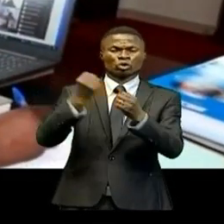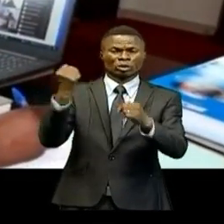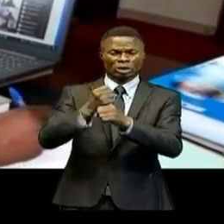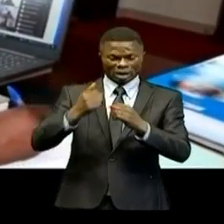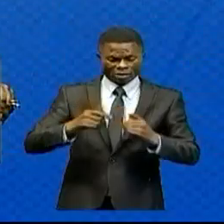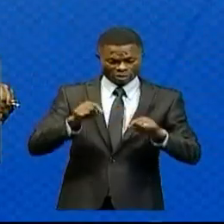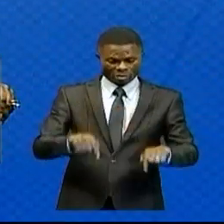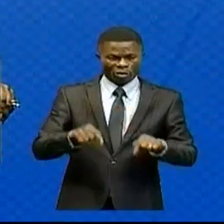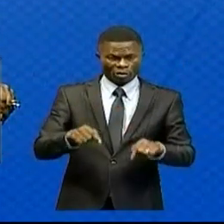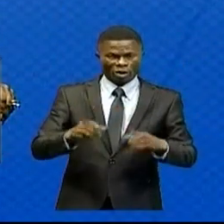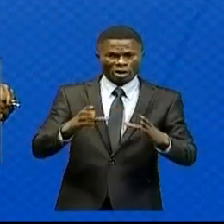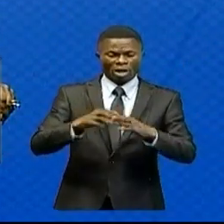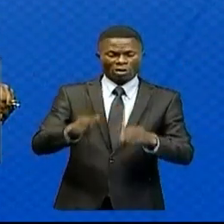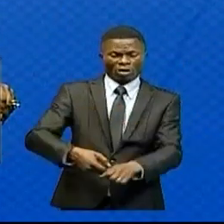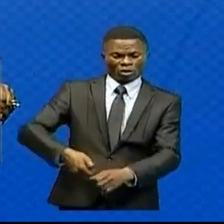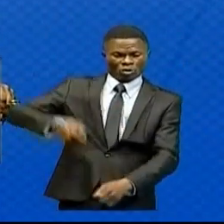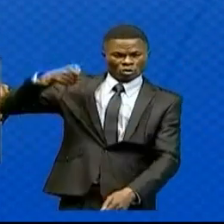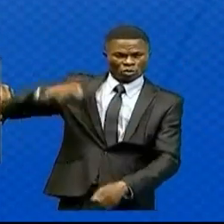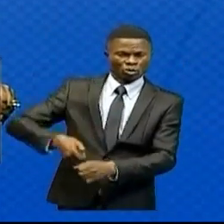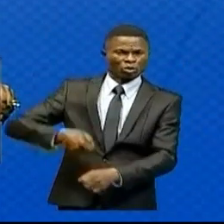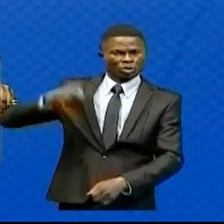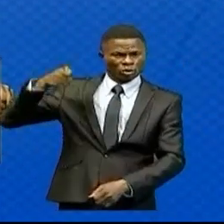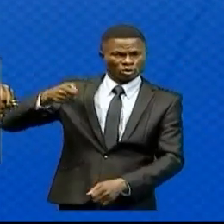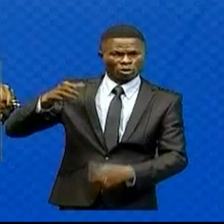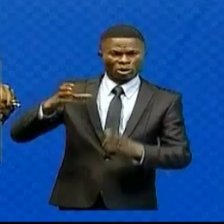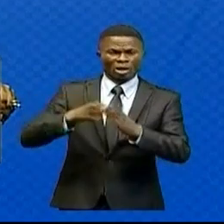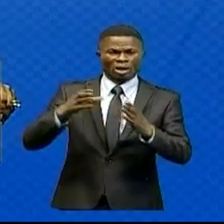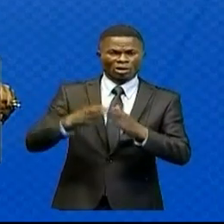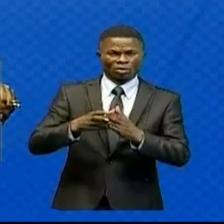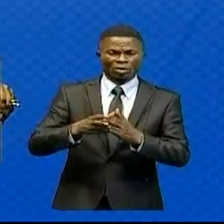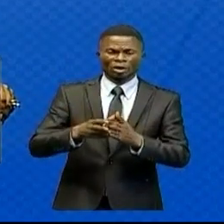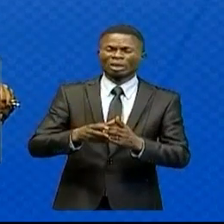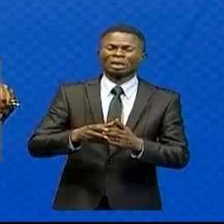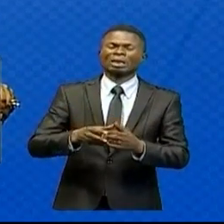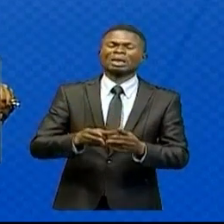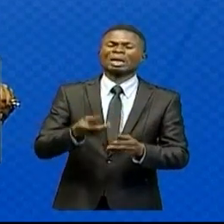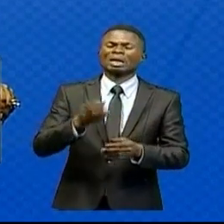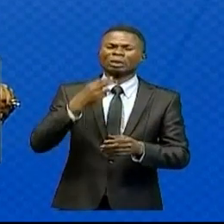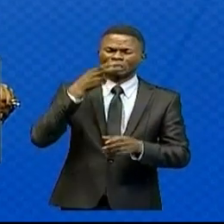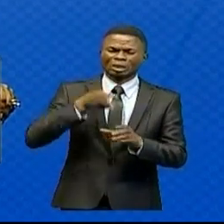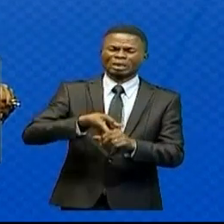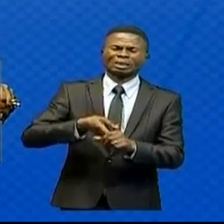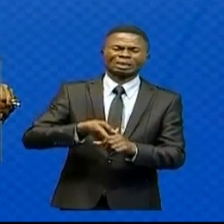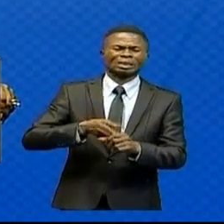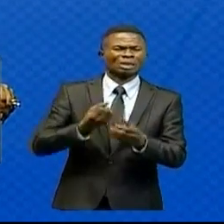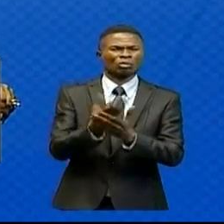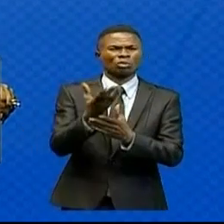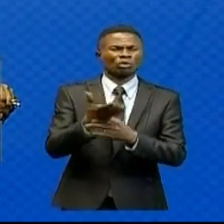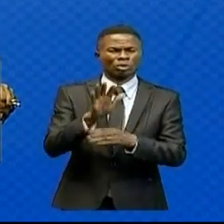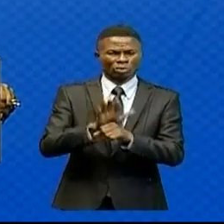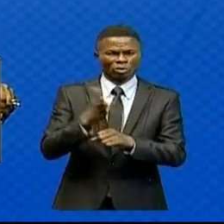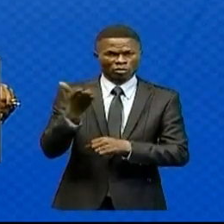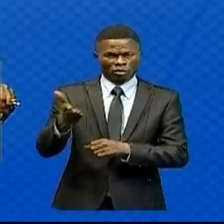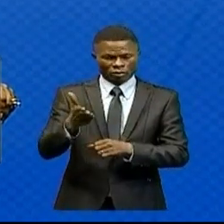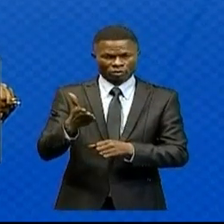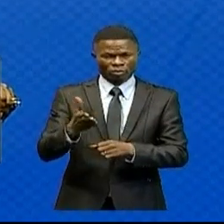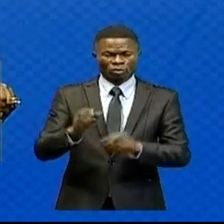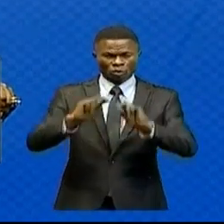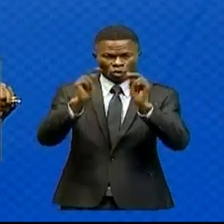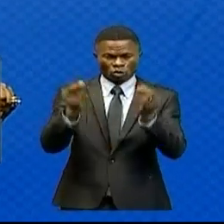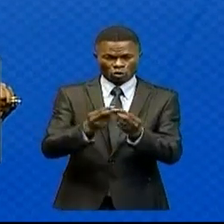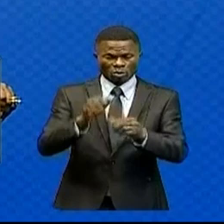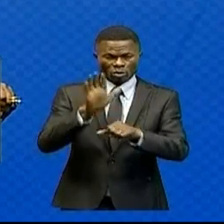jour avec les groupes électrogènes, avec une forte consommation de gazole. La mise en place d'une commission